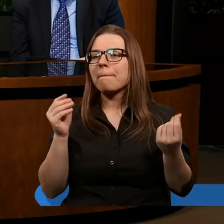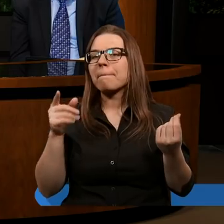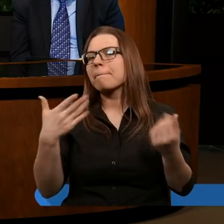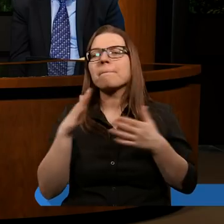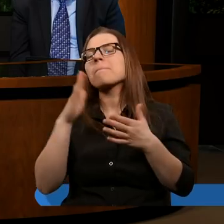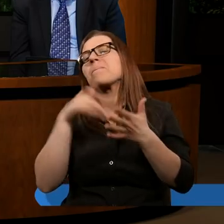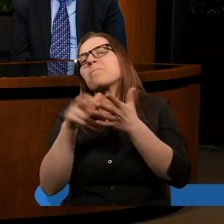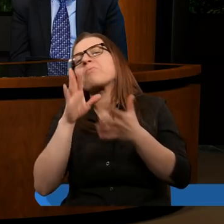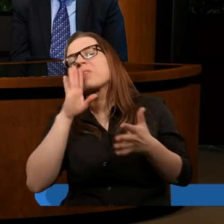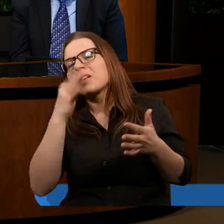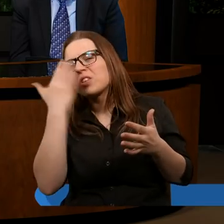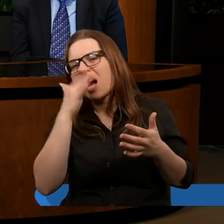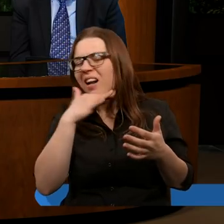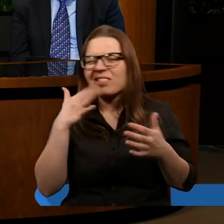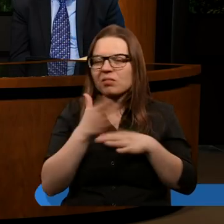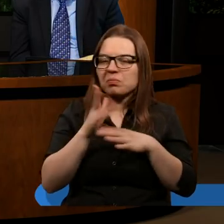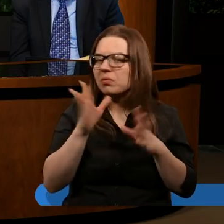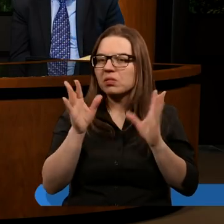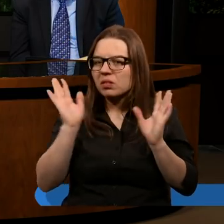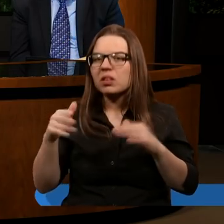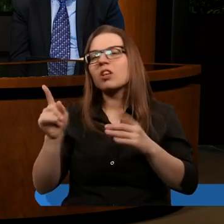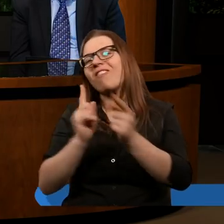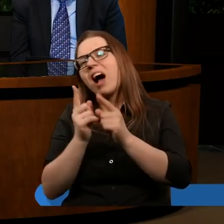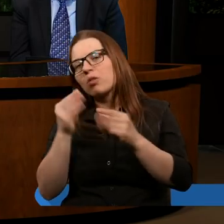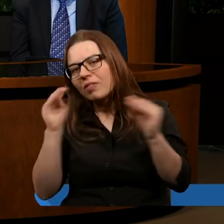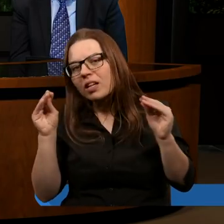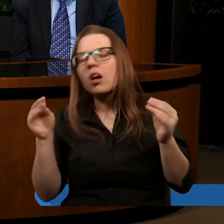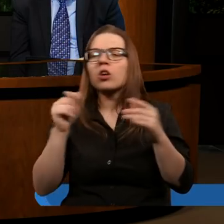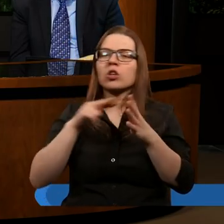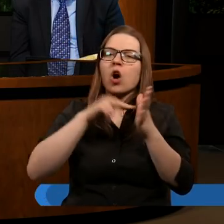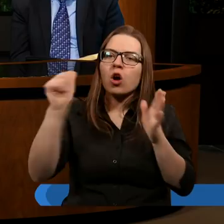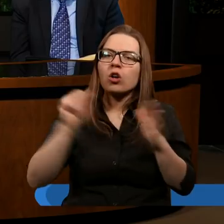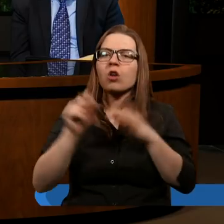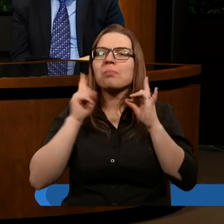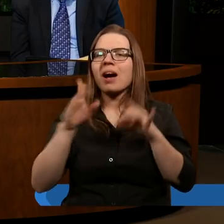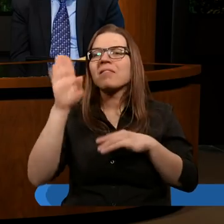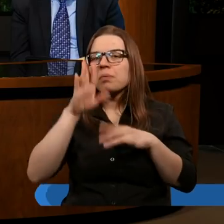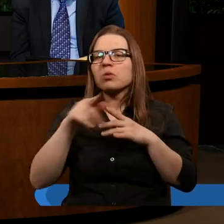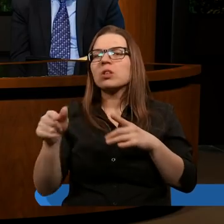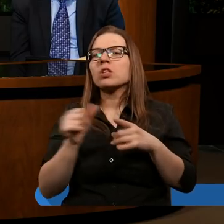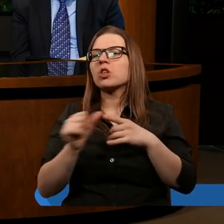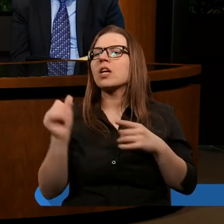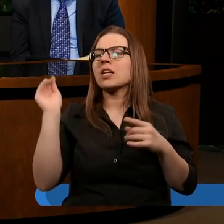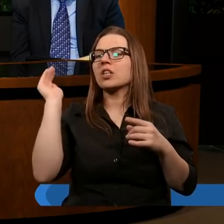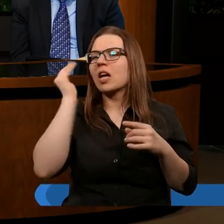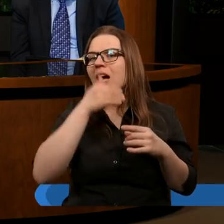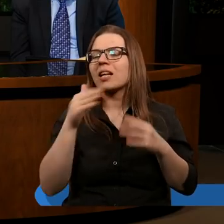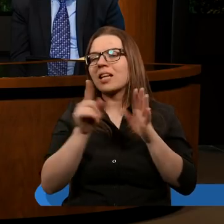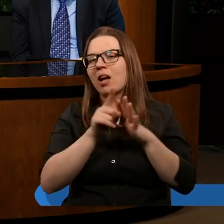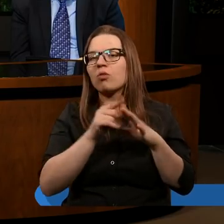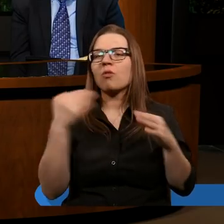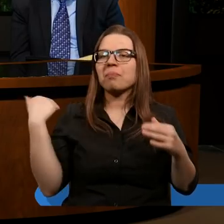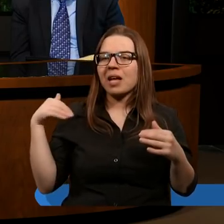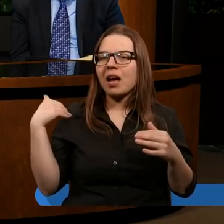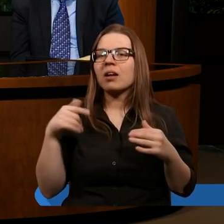że czarny kolor, mimo wszystko, że wchodzą fałszywe nauki, że Kościół odchodzi od prawdy Bożej, że jest czarny versus biały,